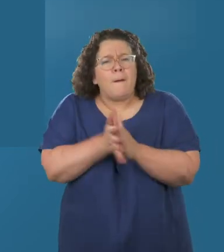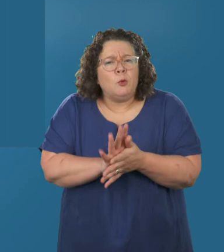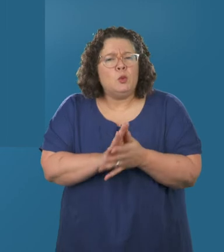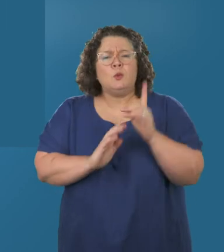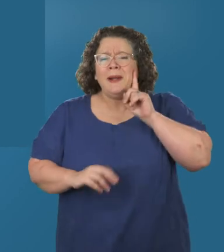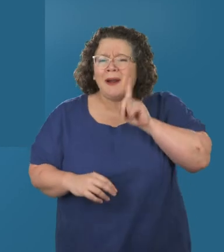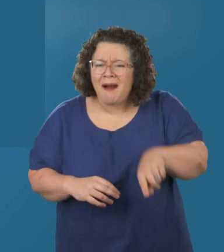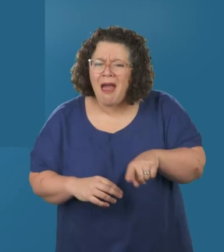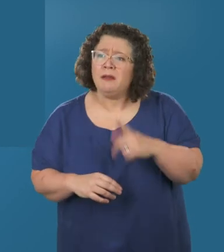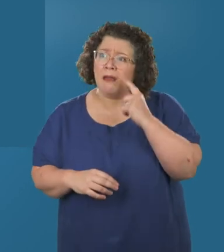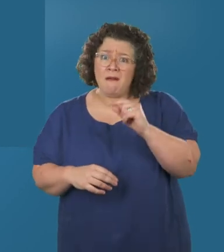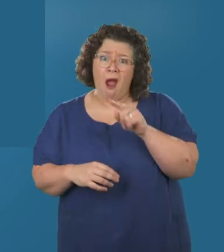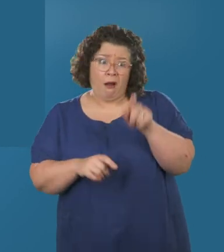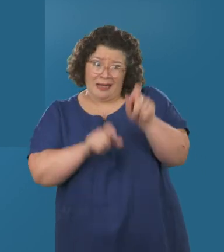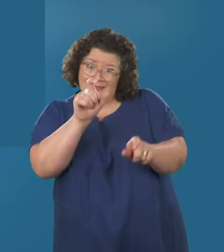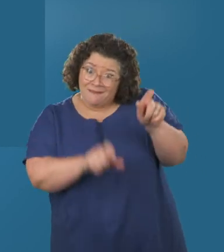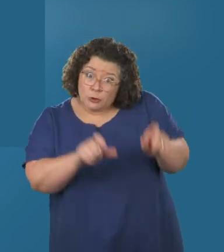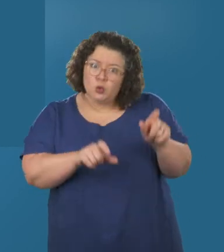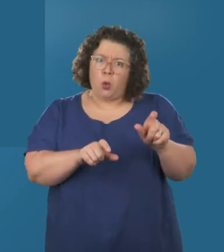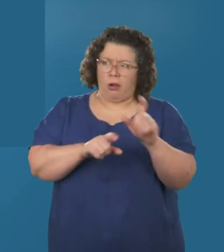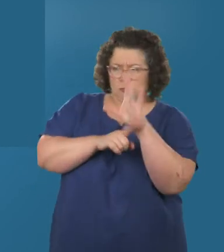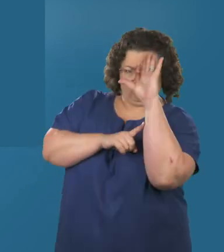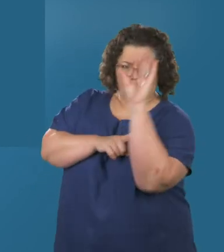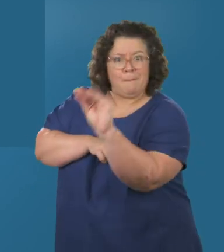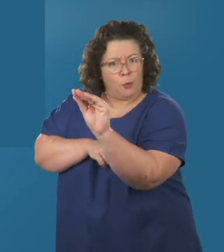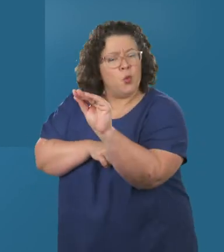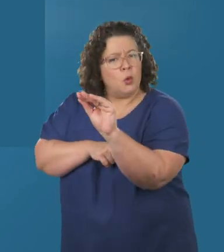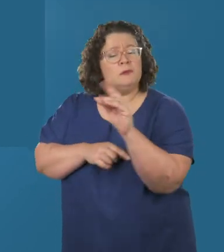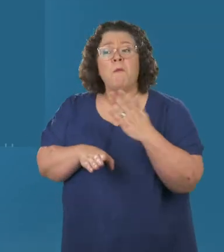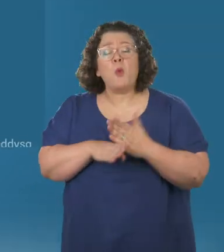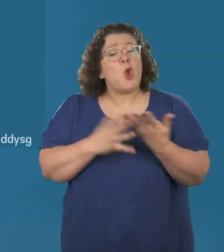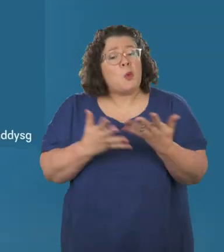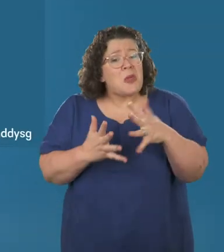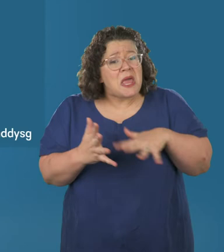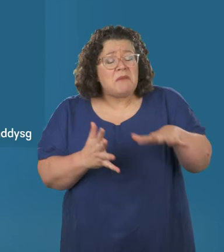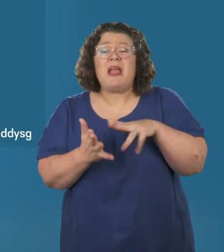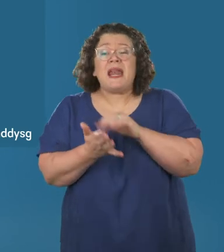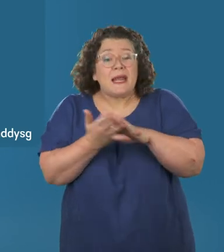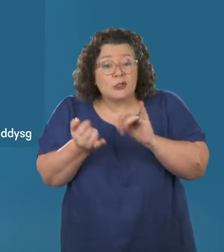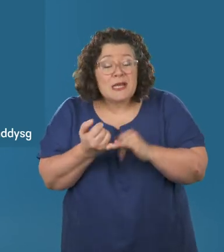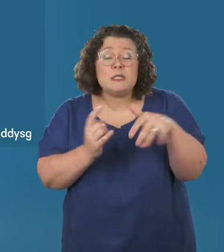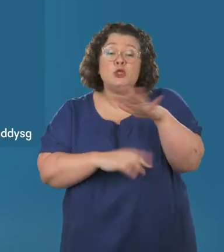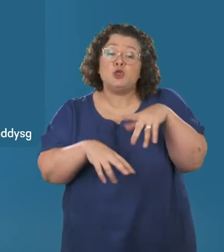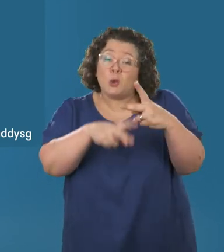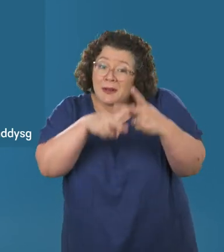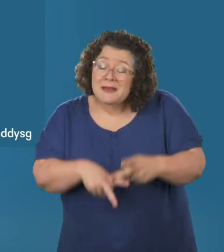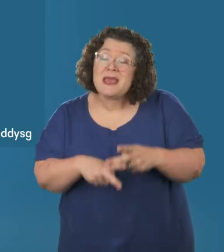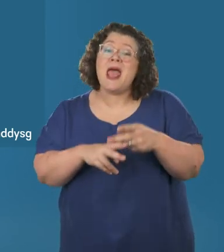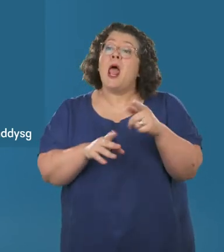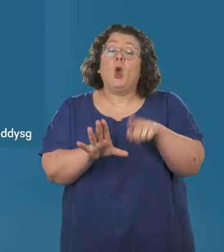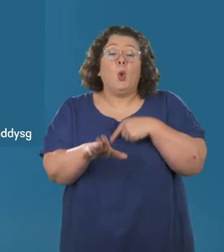hyn fod yn berthnasol yn uniongyrchol i rhai sy'n gweithio mewn meisydd fel y gwasanaeth iechyd, gofal